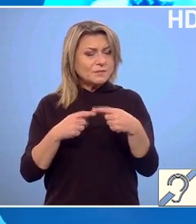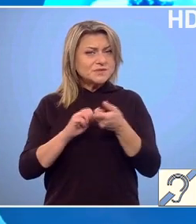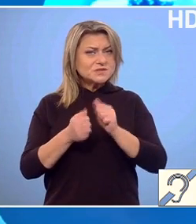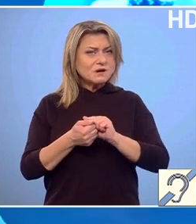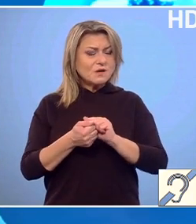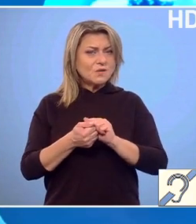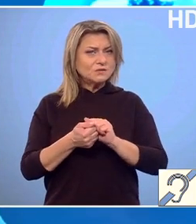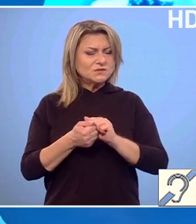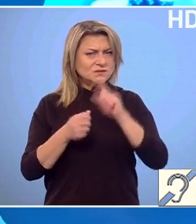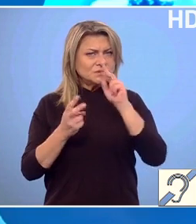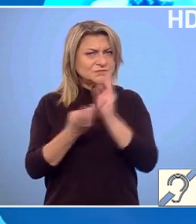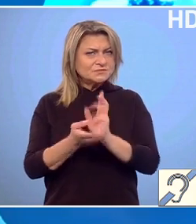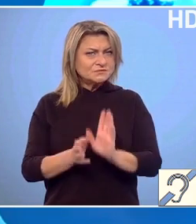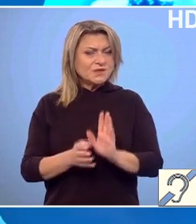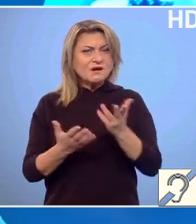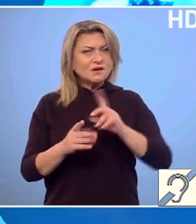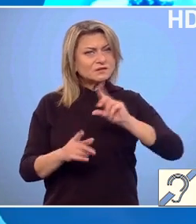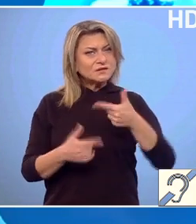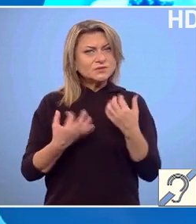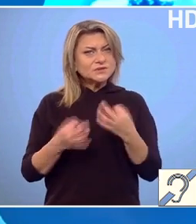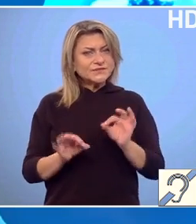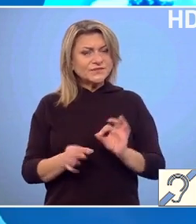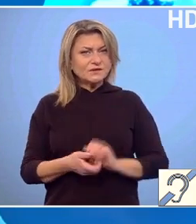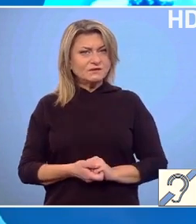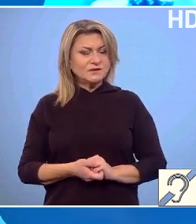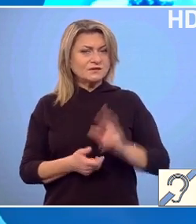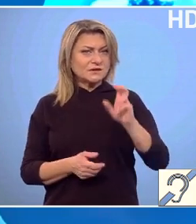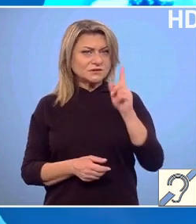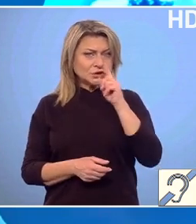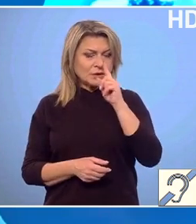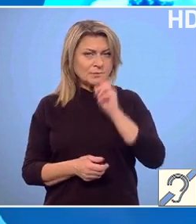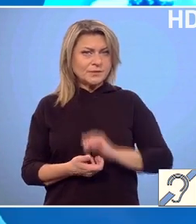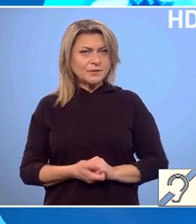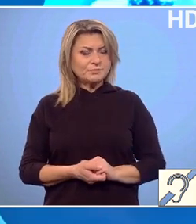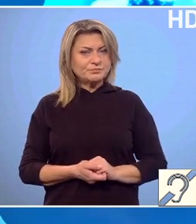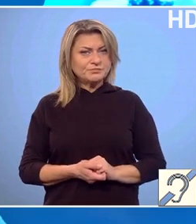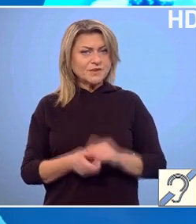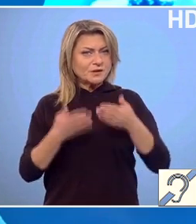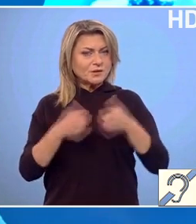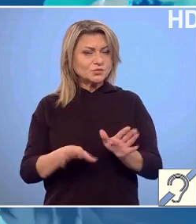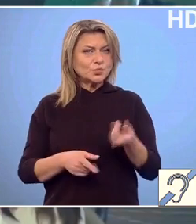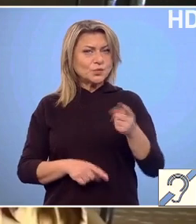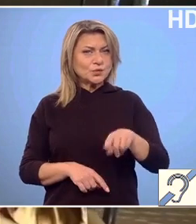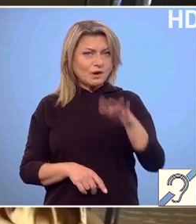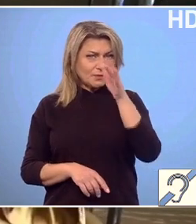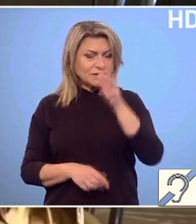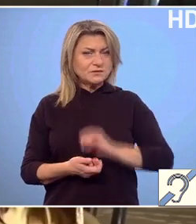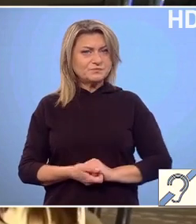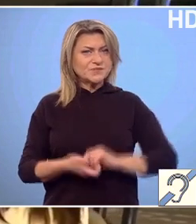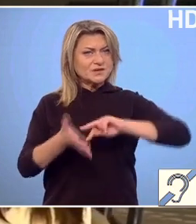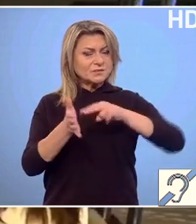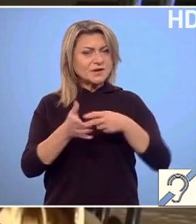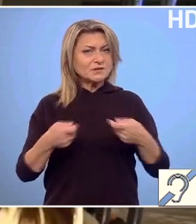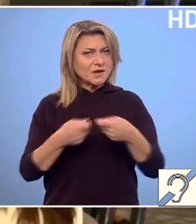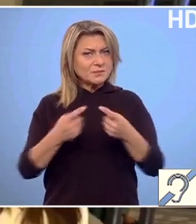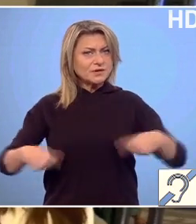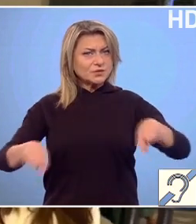identic de cel care ar trebui să fie din 30 noiembrie. L-am lansat încă din luna aprilie. Să pregătim echipele